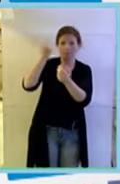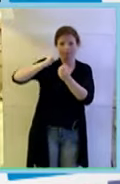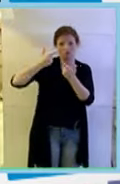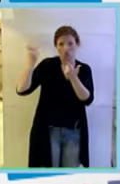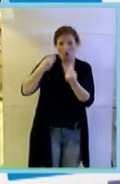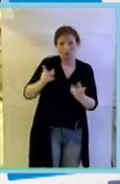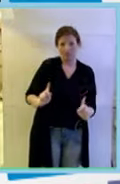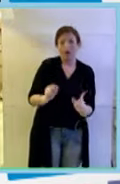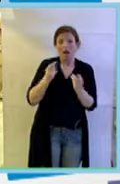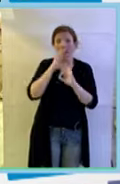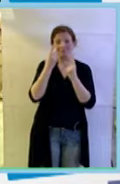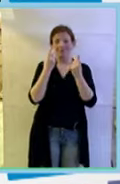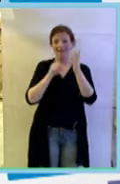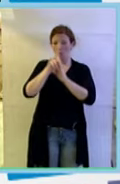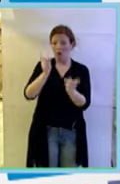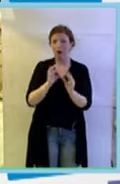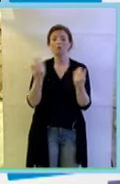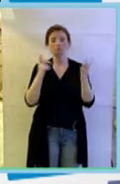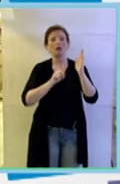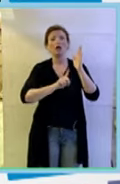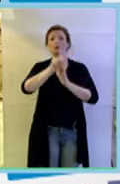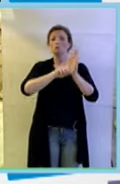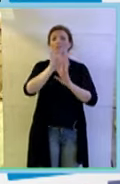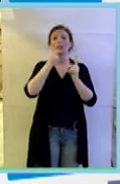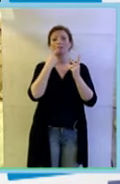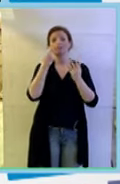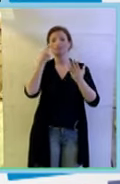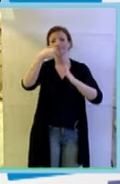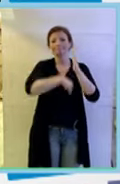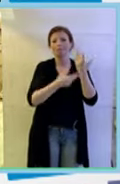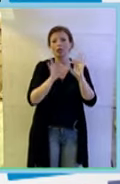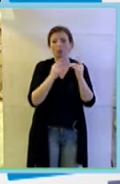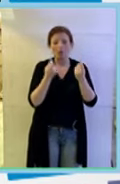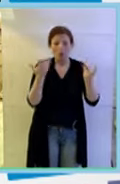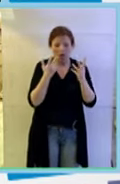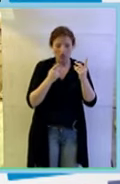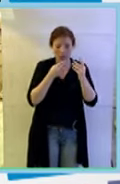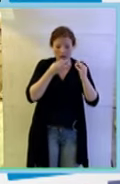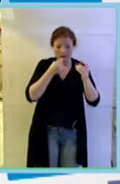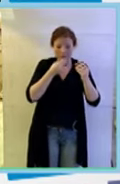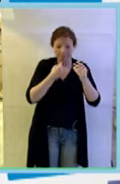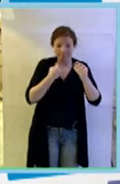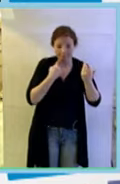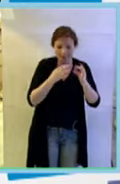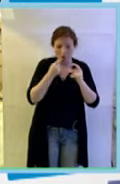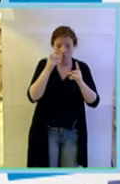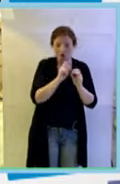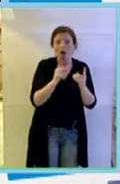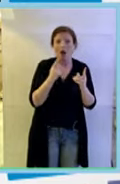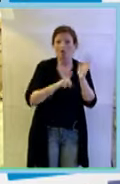uno anche i risultati negativi cioè non ti viene una cosa pure quello è un risultato